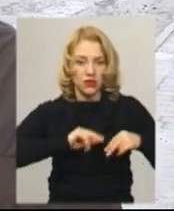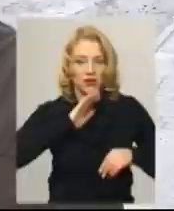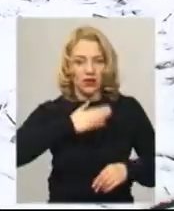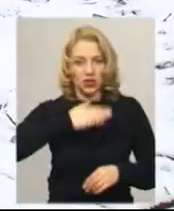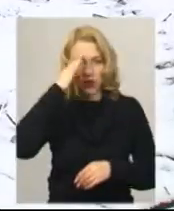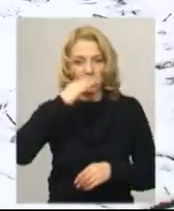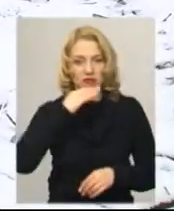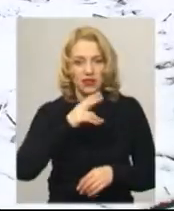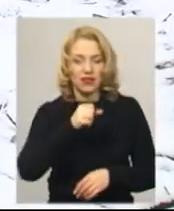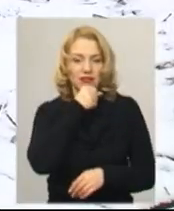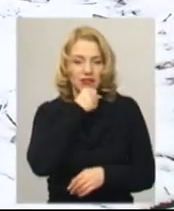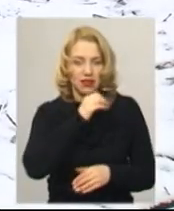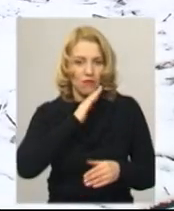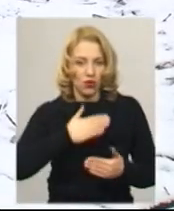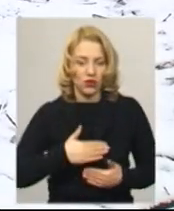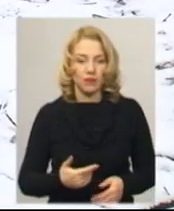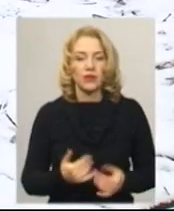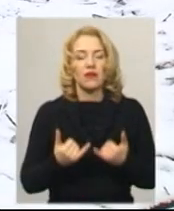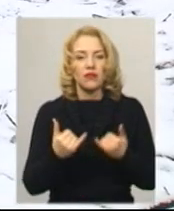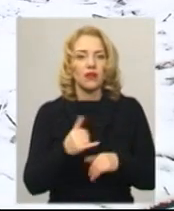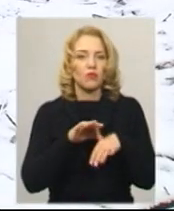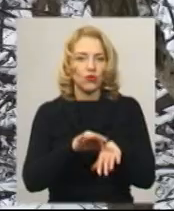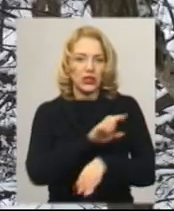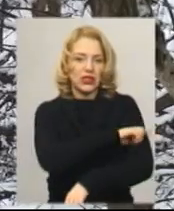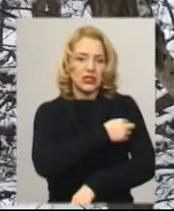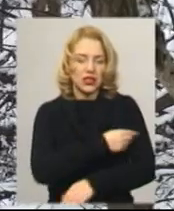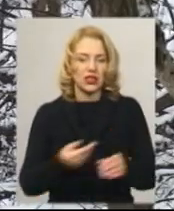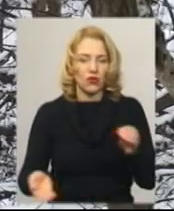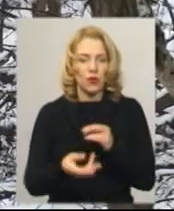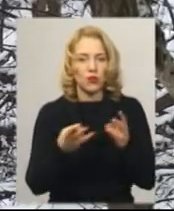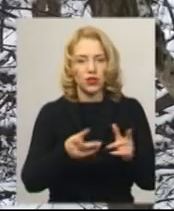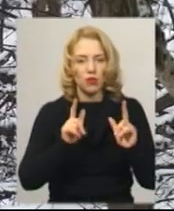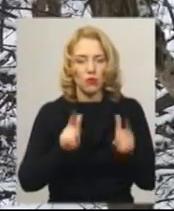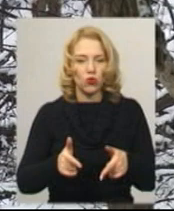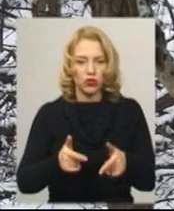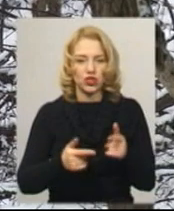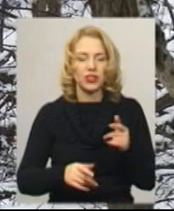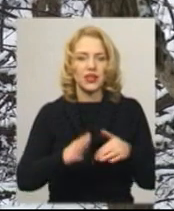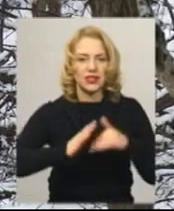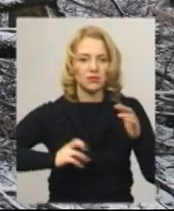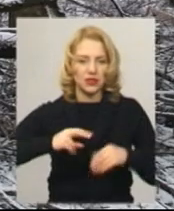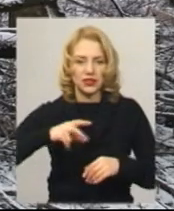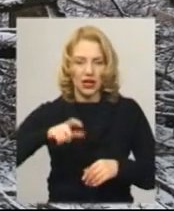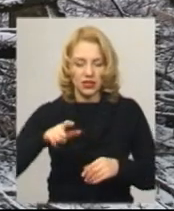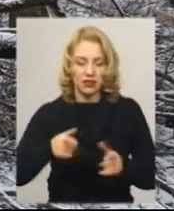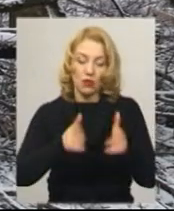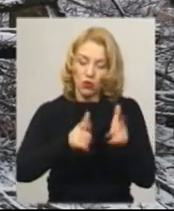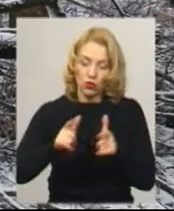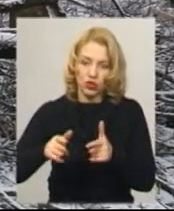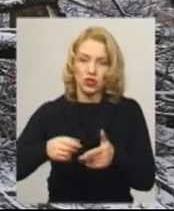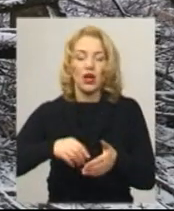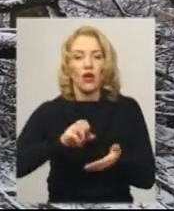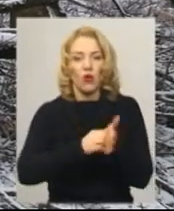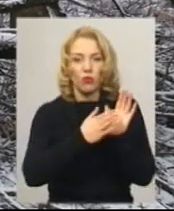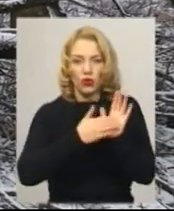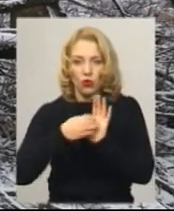батьки, діди мої. Для проведення санітарної вирубки потрібне обстеження і погодження спеціаліста-лісопатолога. Погоджені дерева обліковуються та нумеруються, каже